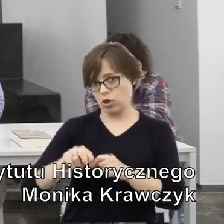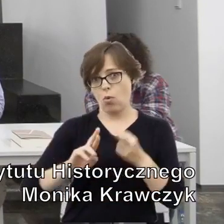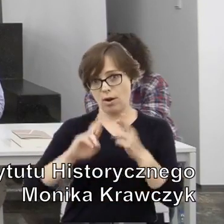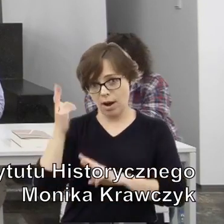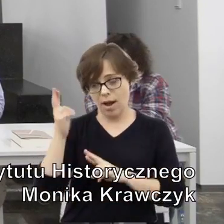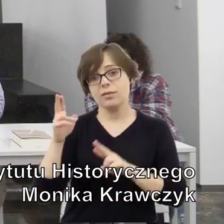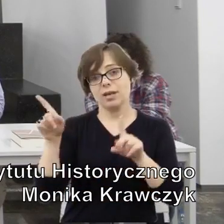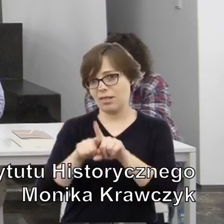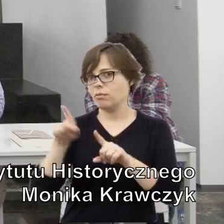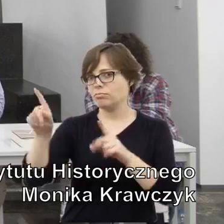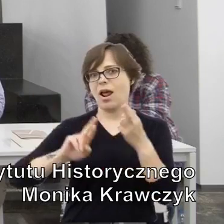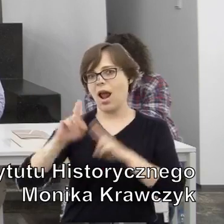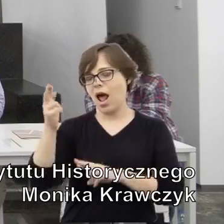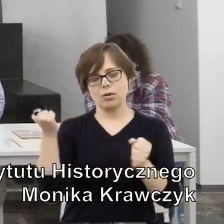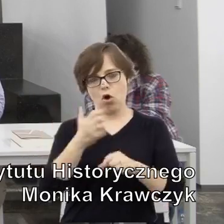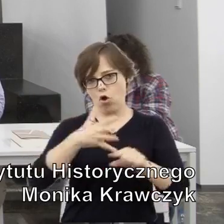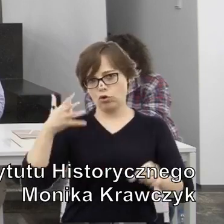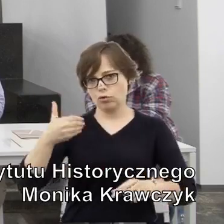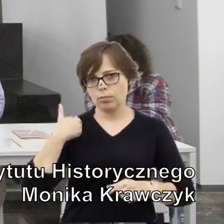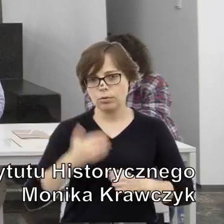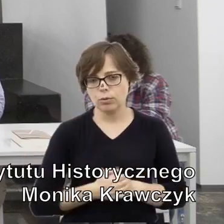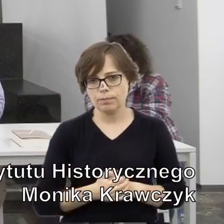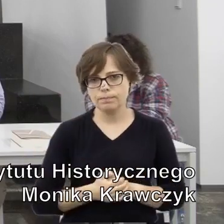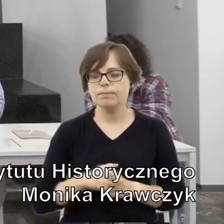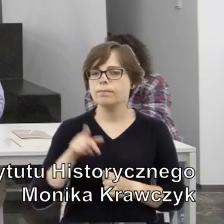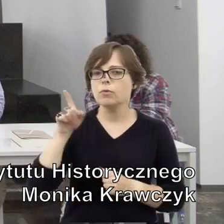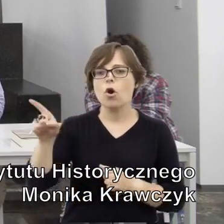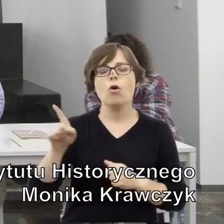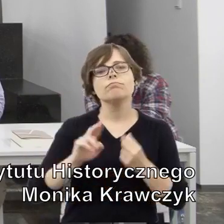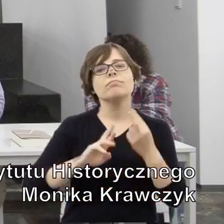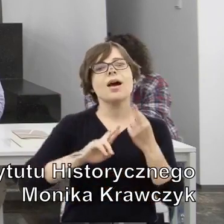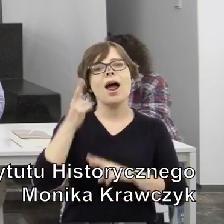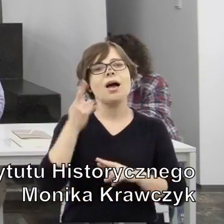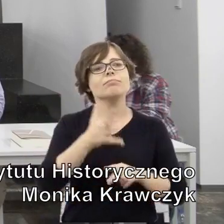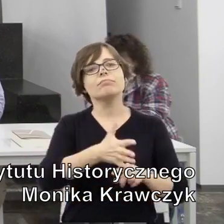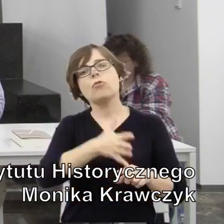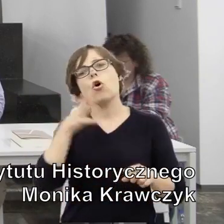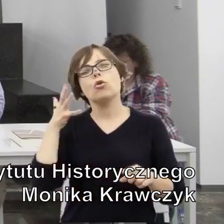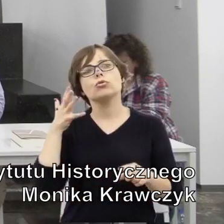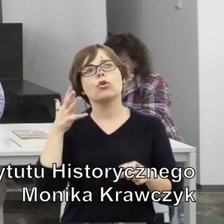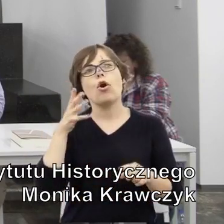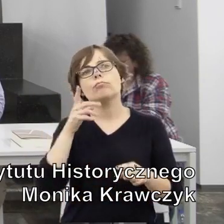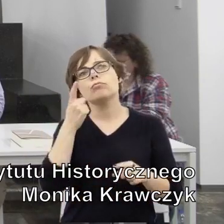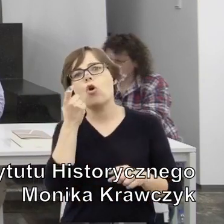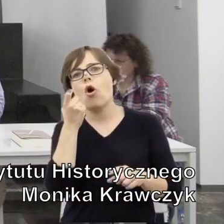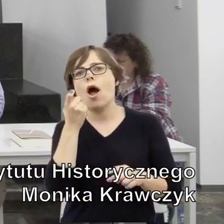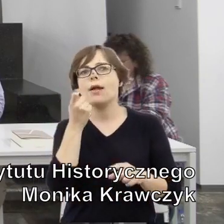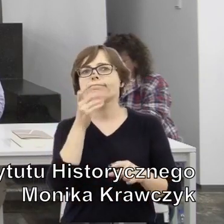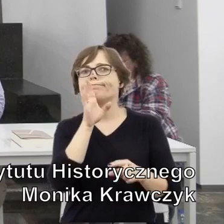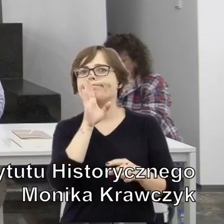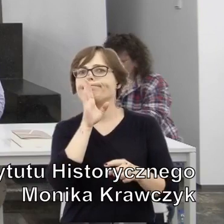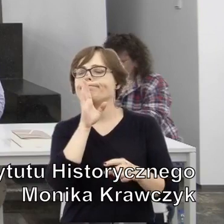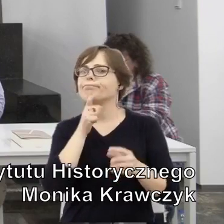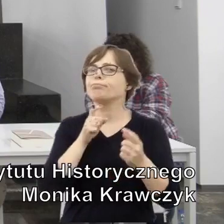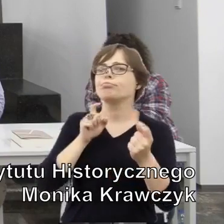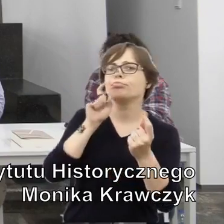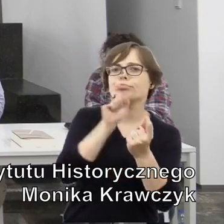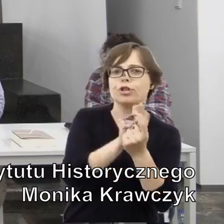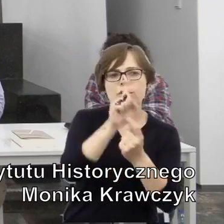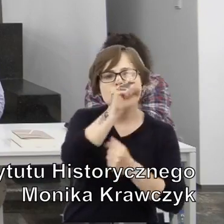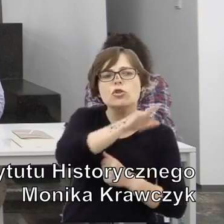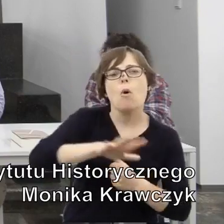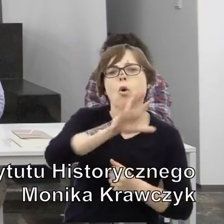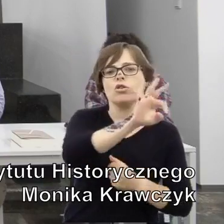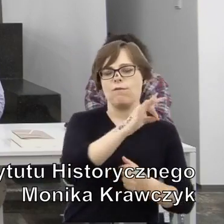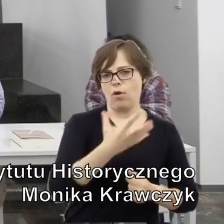bardzo radykalnie. Co więcej, zareagowały radykalnie niejako wbrew, czy też przeciwko nastrojom